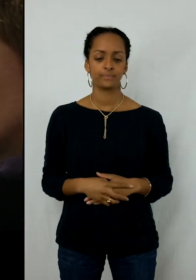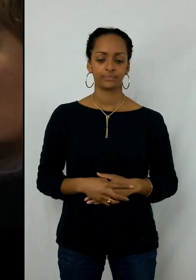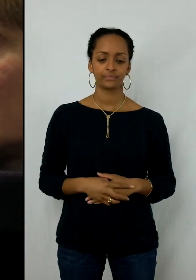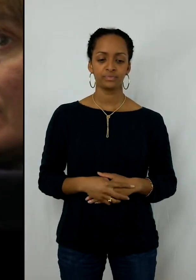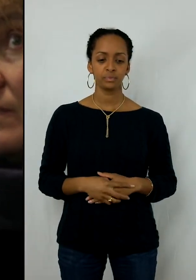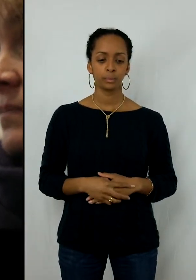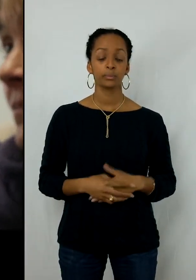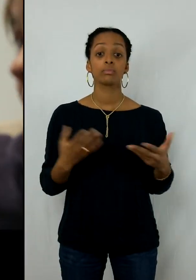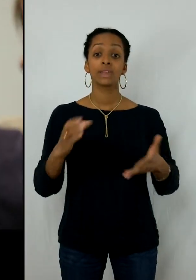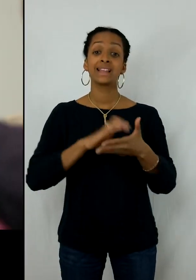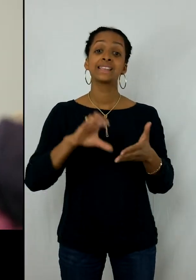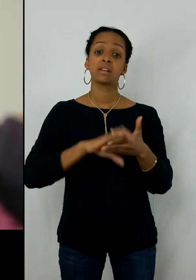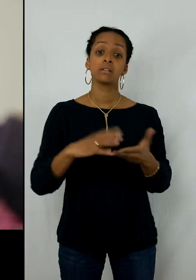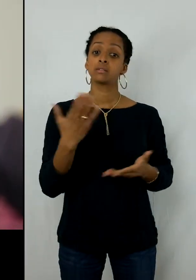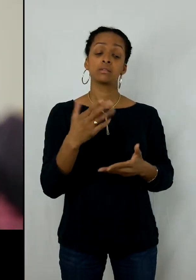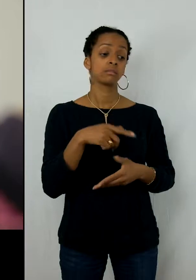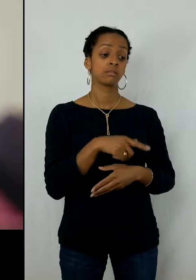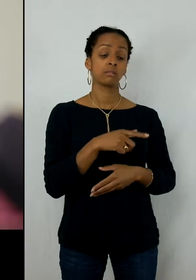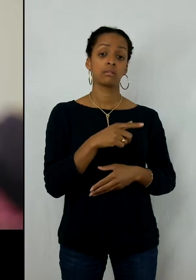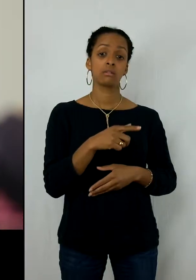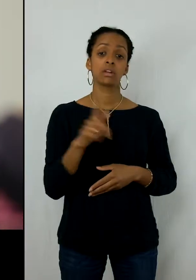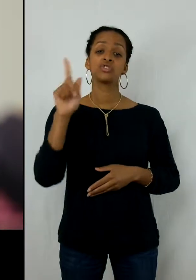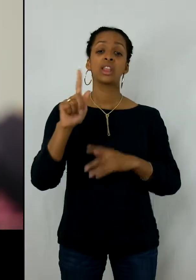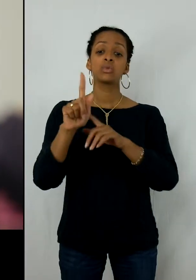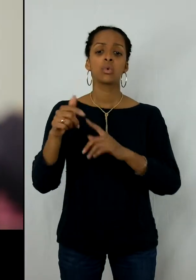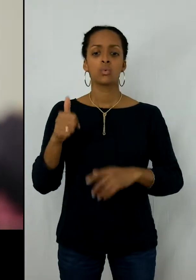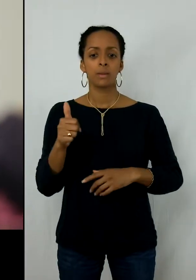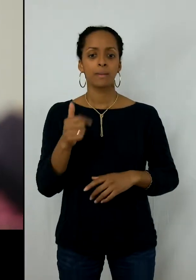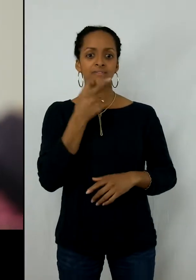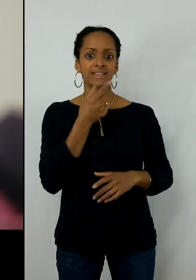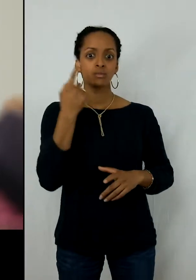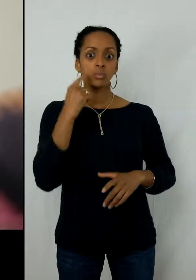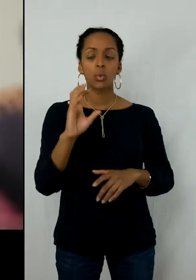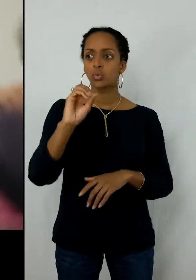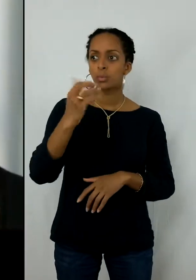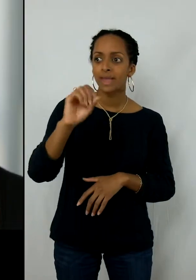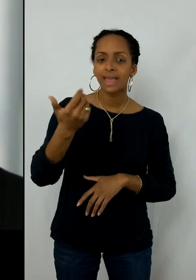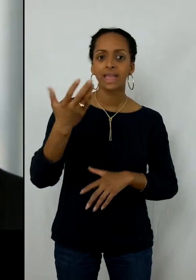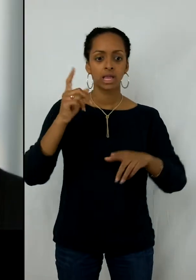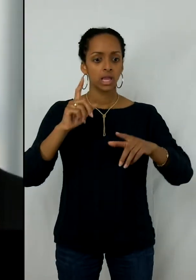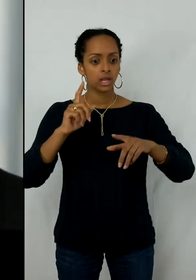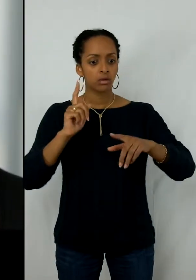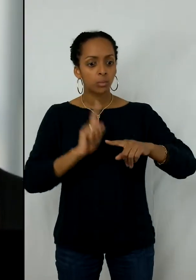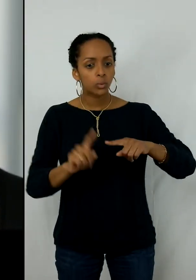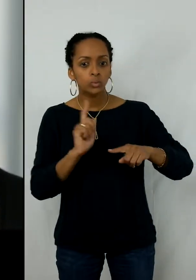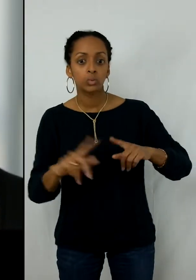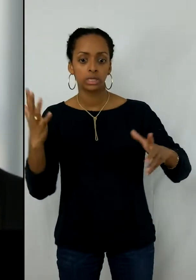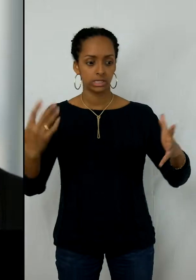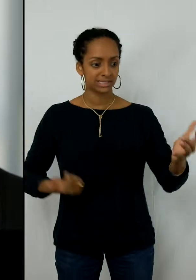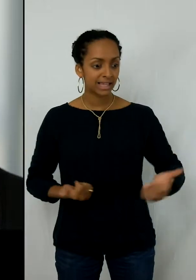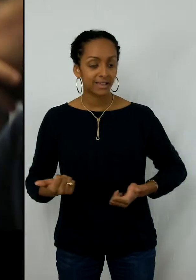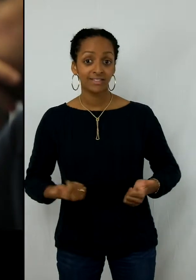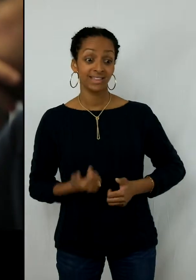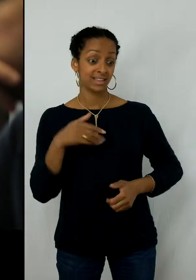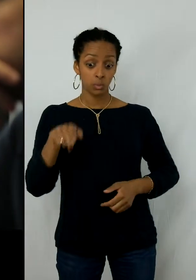rendre visible l'entreprise pour laquelle il travaille. Sur les canaux numériques, que ce soit ses produits, ses services.